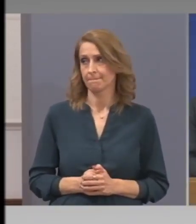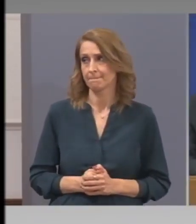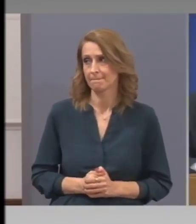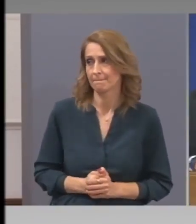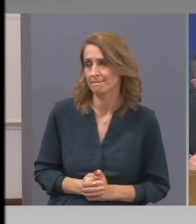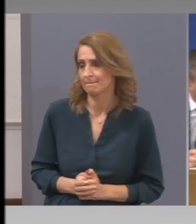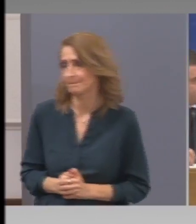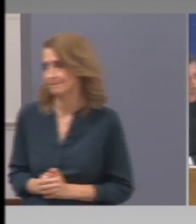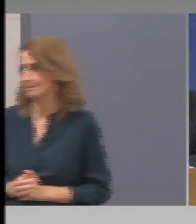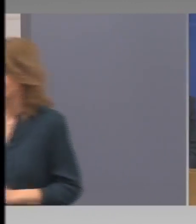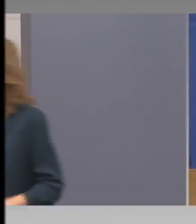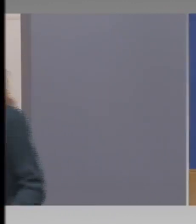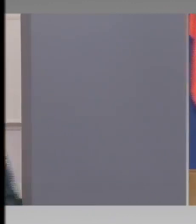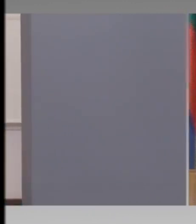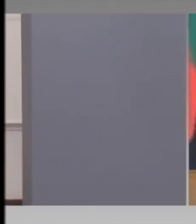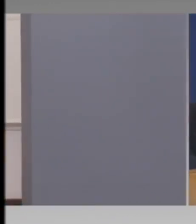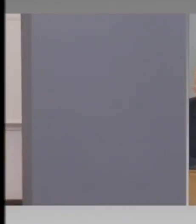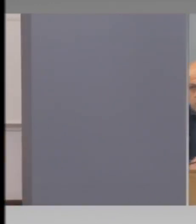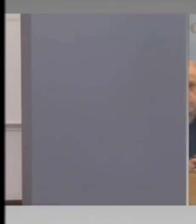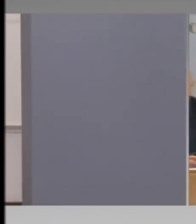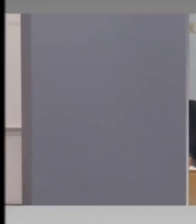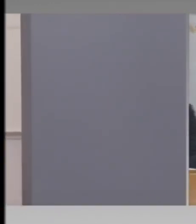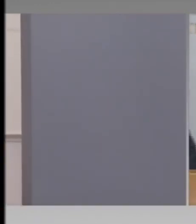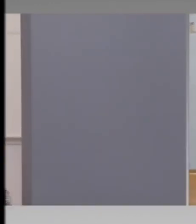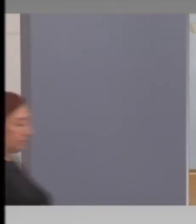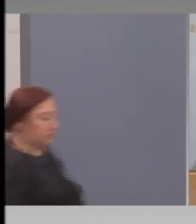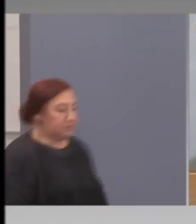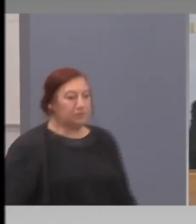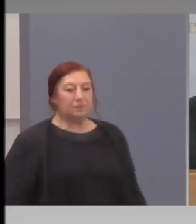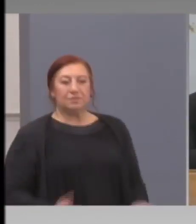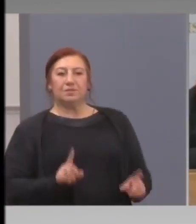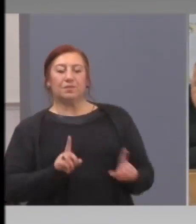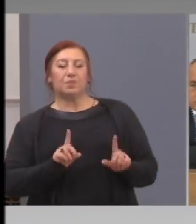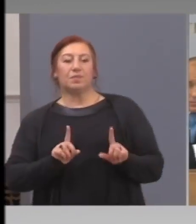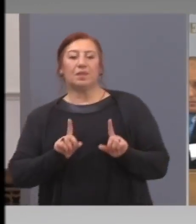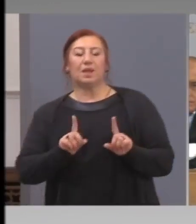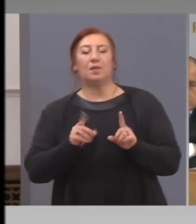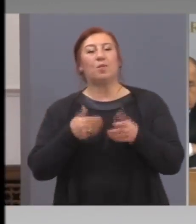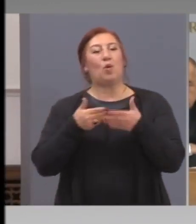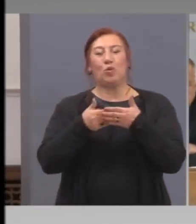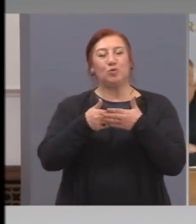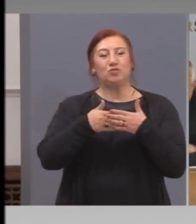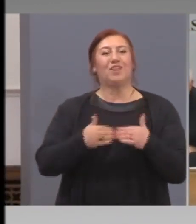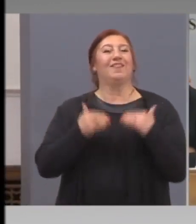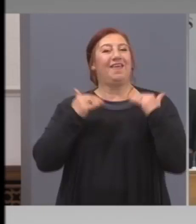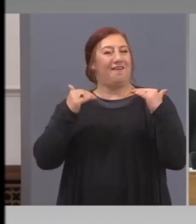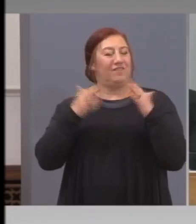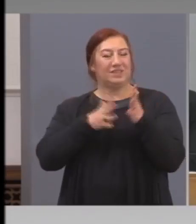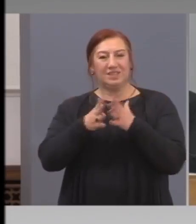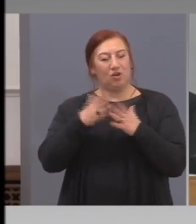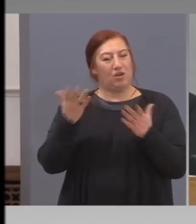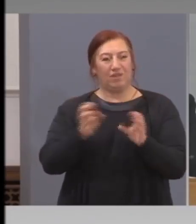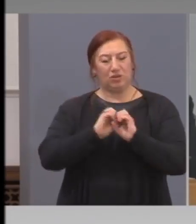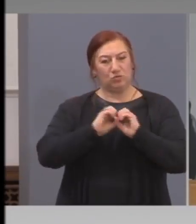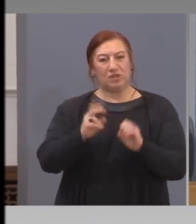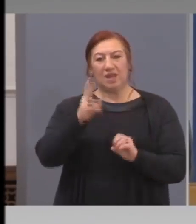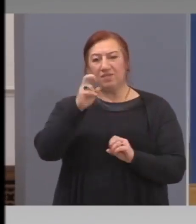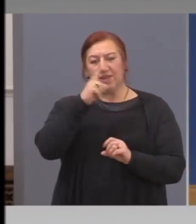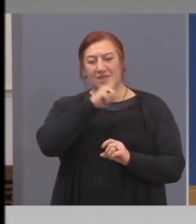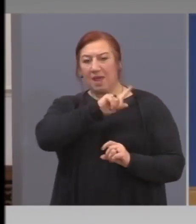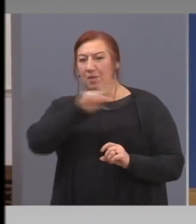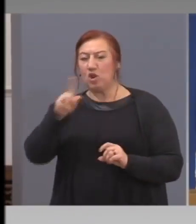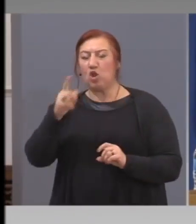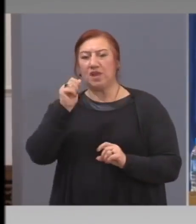По отношение на възрастните хора, мисля, че вече обявихме, но още веднъж да кажем, 20 милиона лева ще бъде увеличен бюджета на